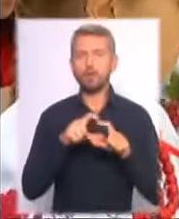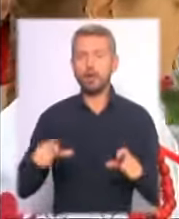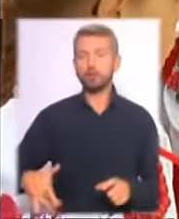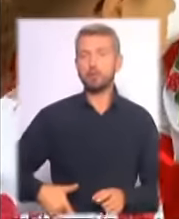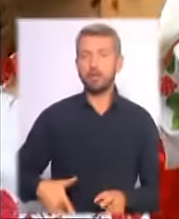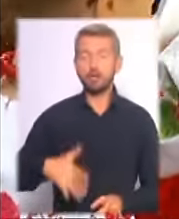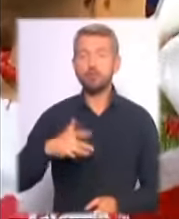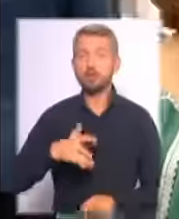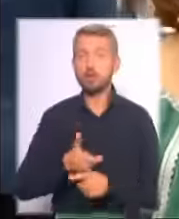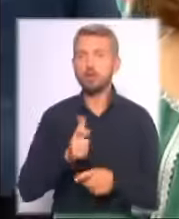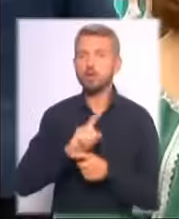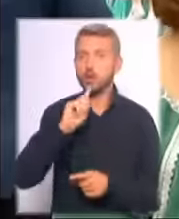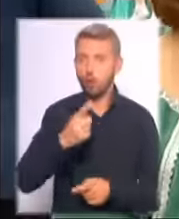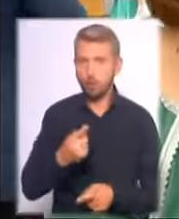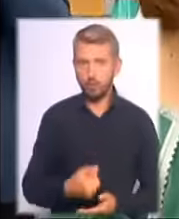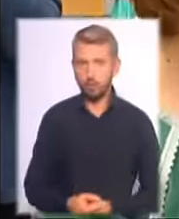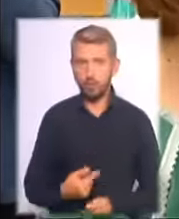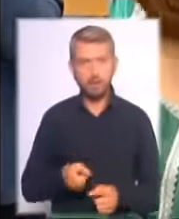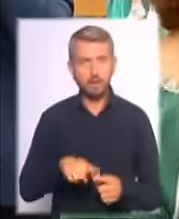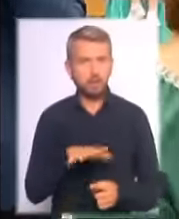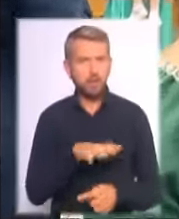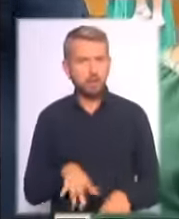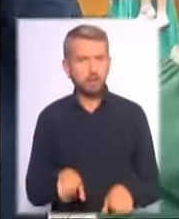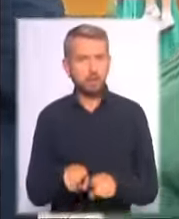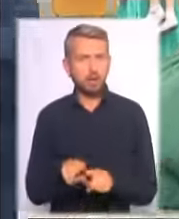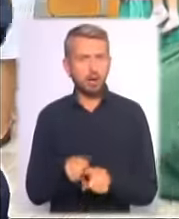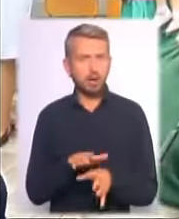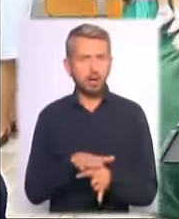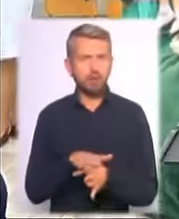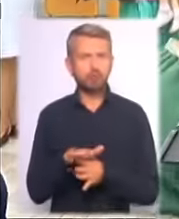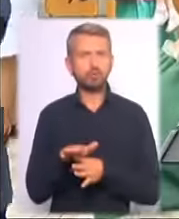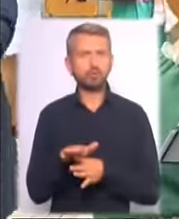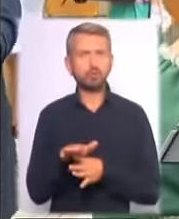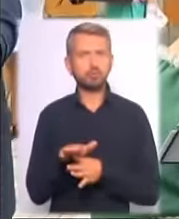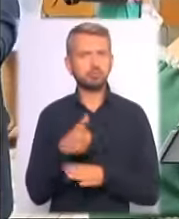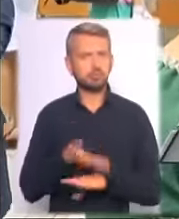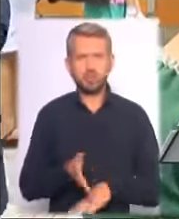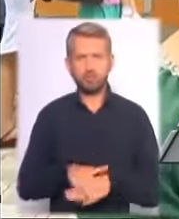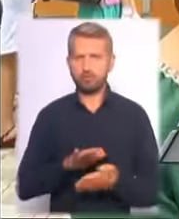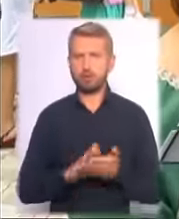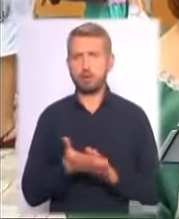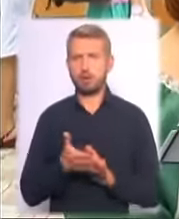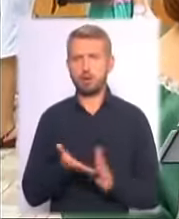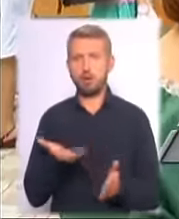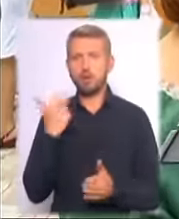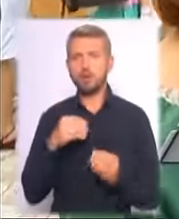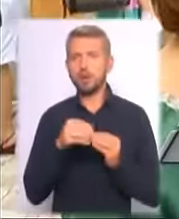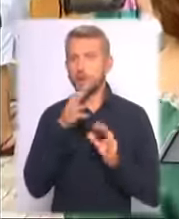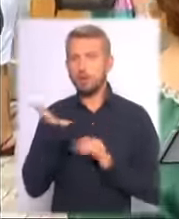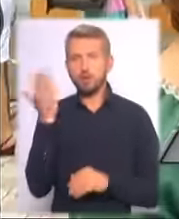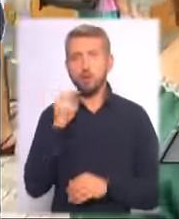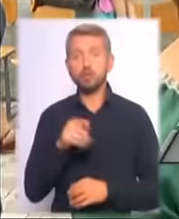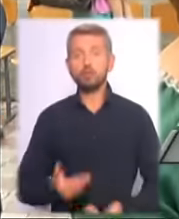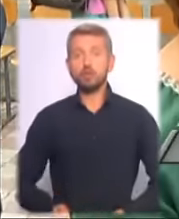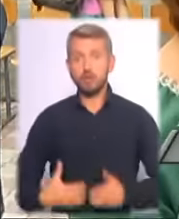Печерську чекали більше року. Це була така абсолютно критична ситуація, коли 10 років тому тут